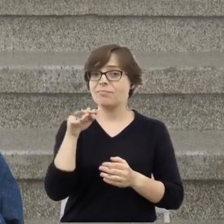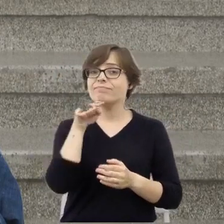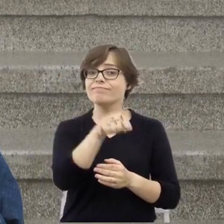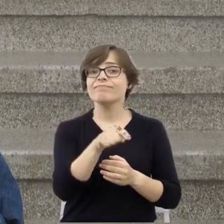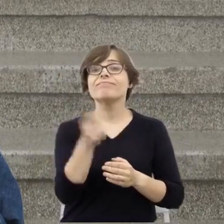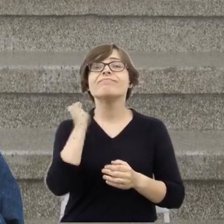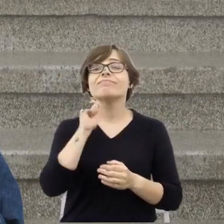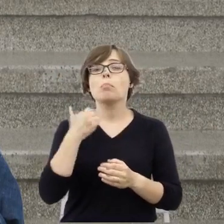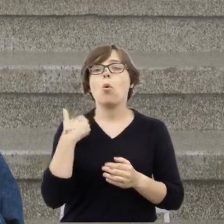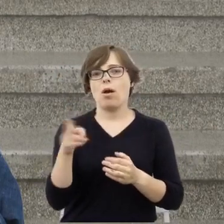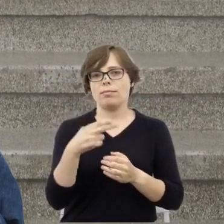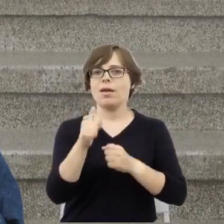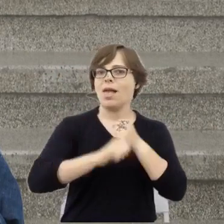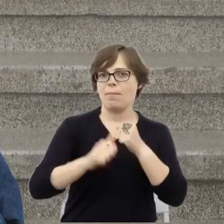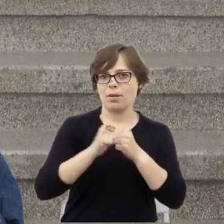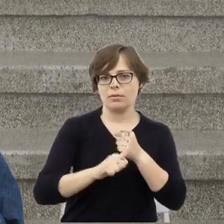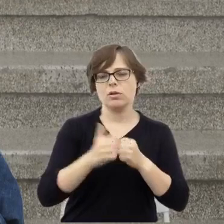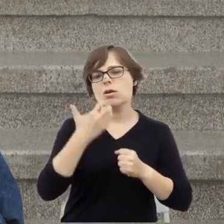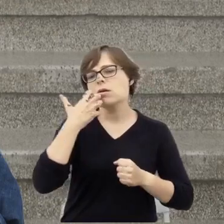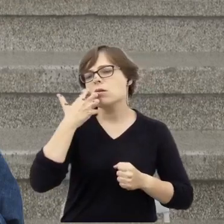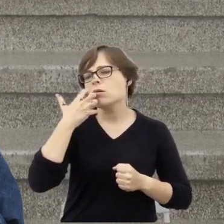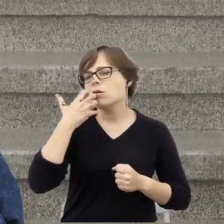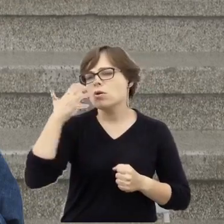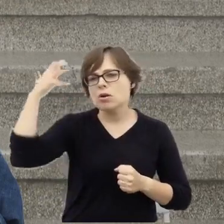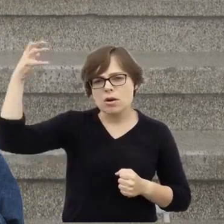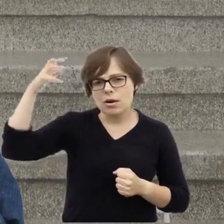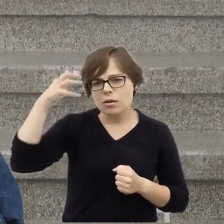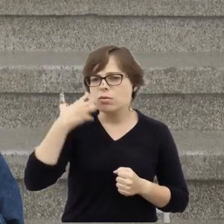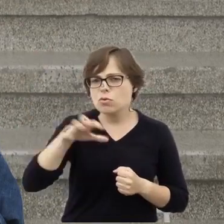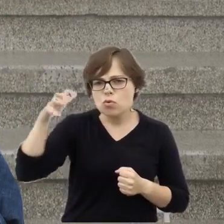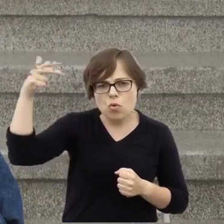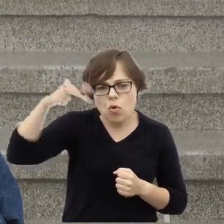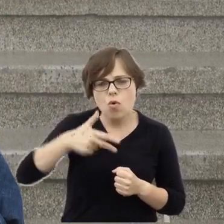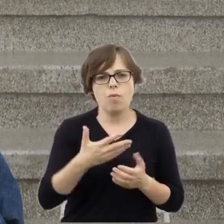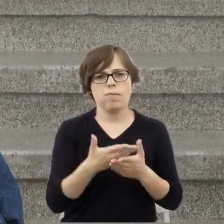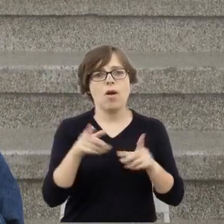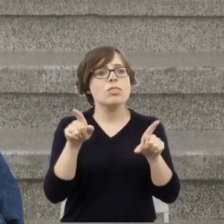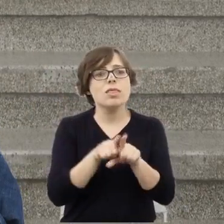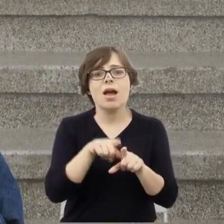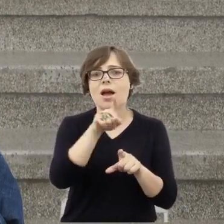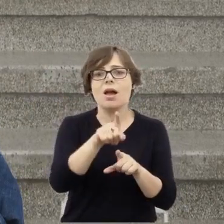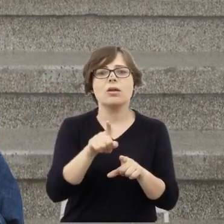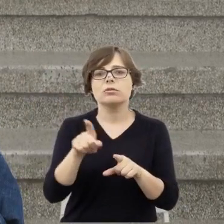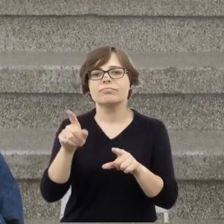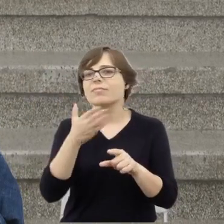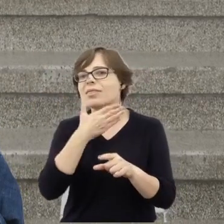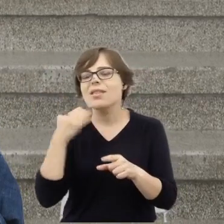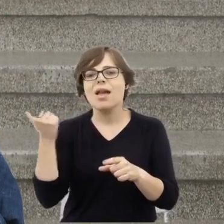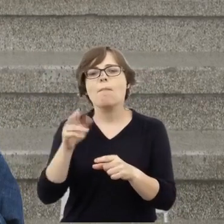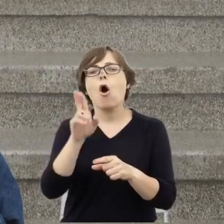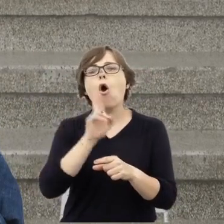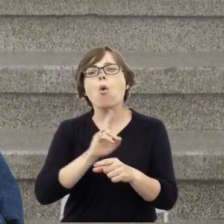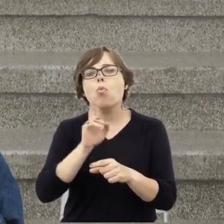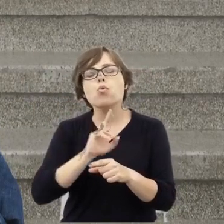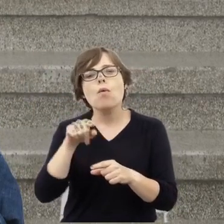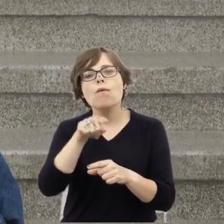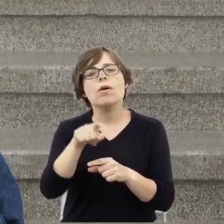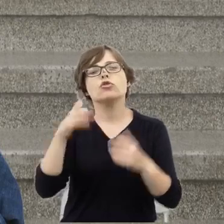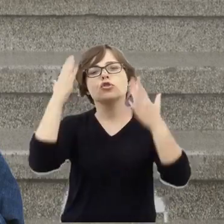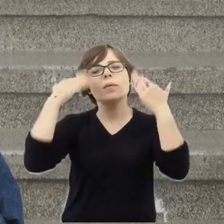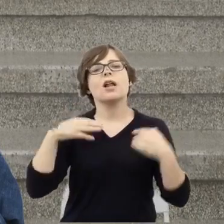niesamowity. Brak lodówek, chłodni do przechowywania tych ciał w szpitalu św. Aleksandra.